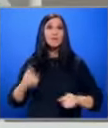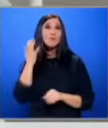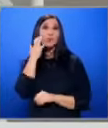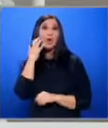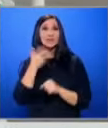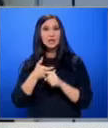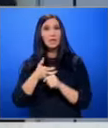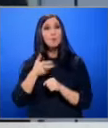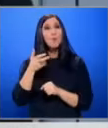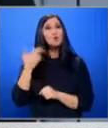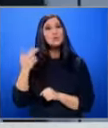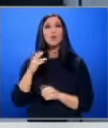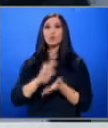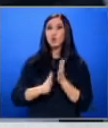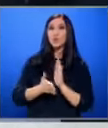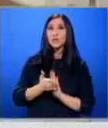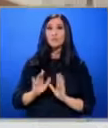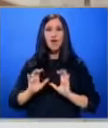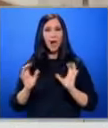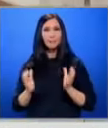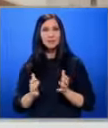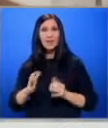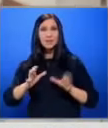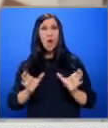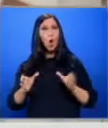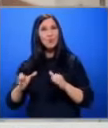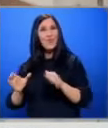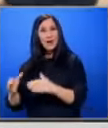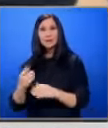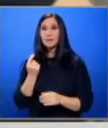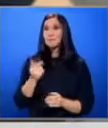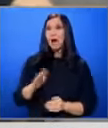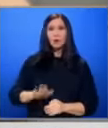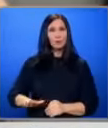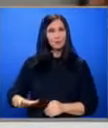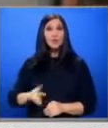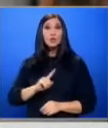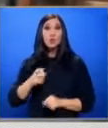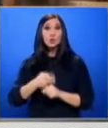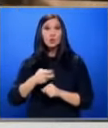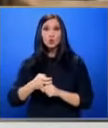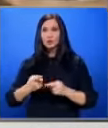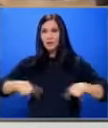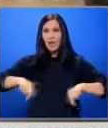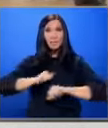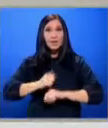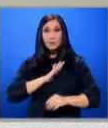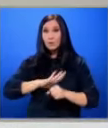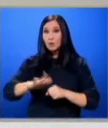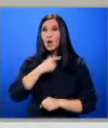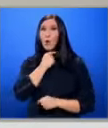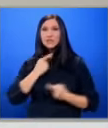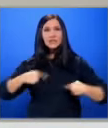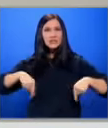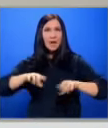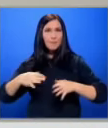болница Което изчерпва капацитета на отделенията за малки пациенти Докато лекарските кабинети са пълни То класните стаи са почти празни А в